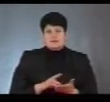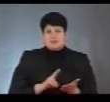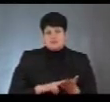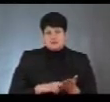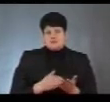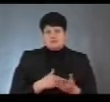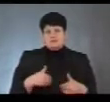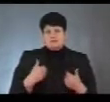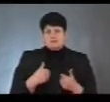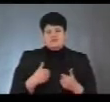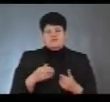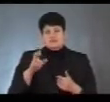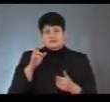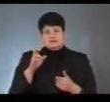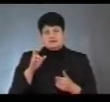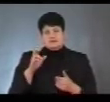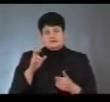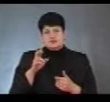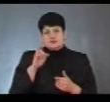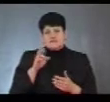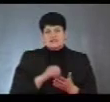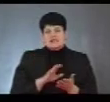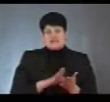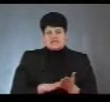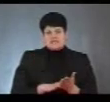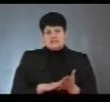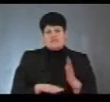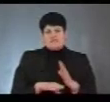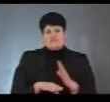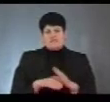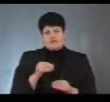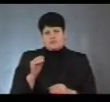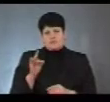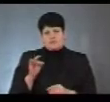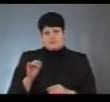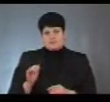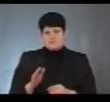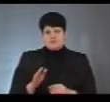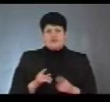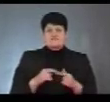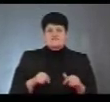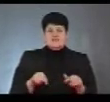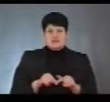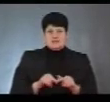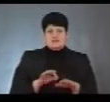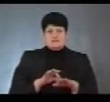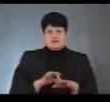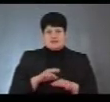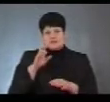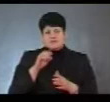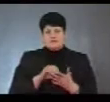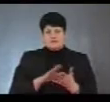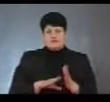Їхні відділення є в кожній районній адміністрації, у містах та райцентрах. Відділи введення Державного реєстру